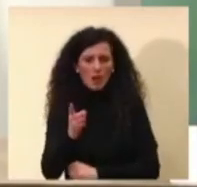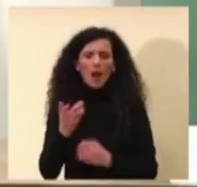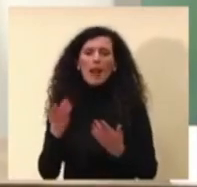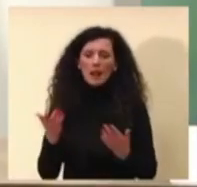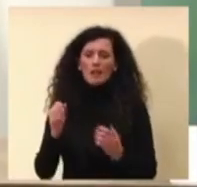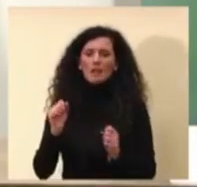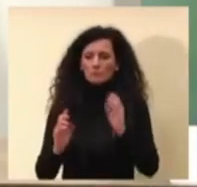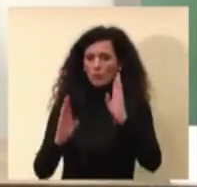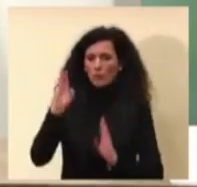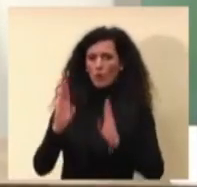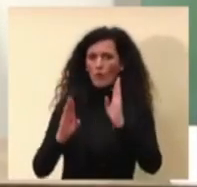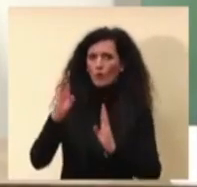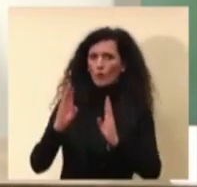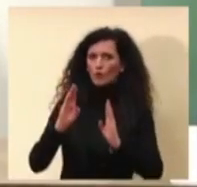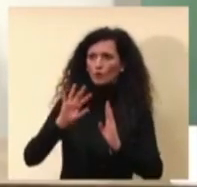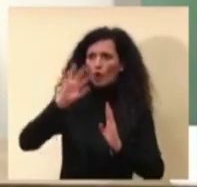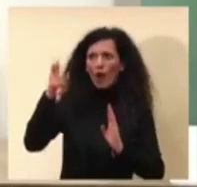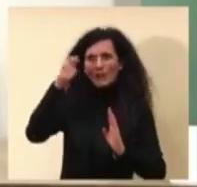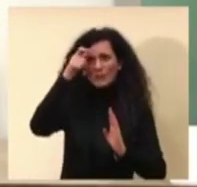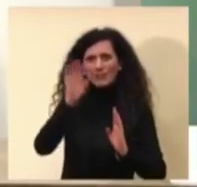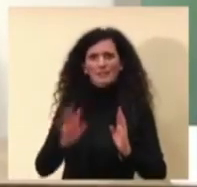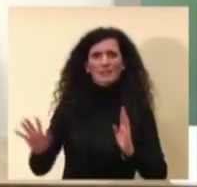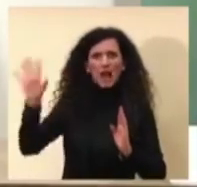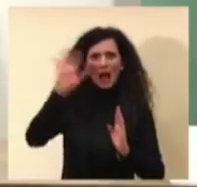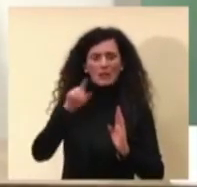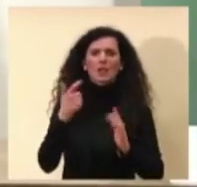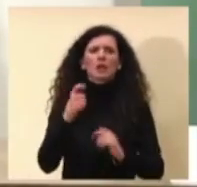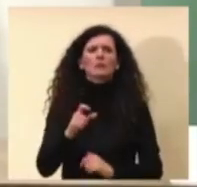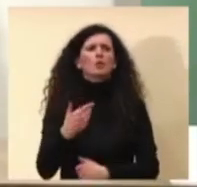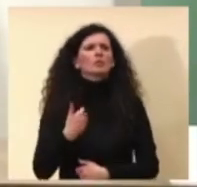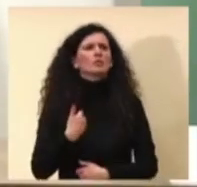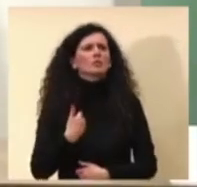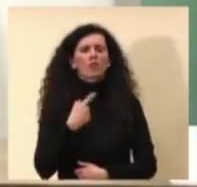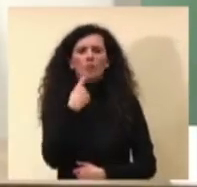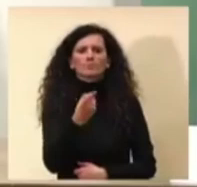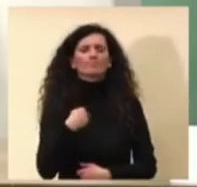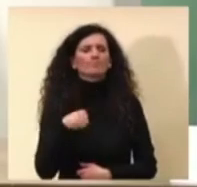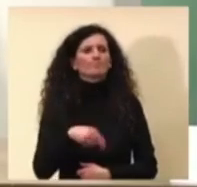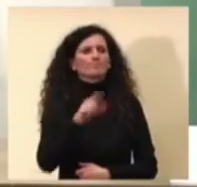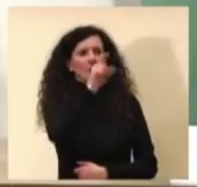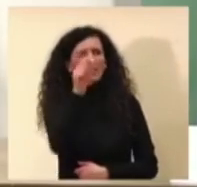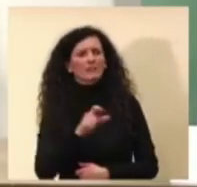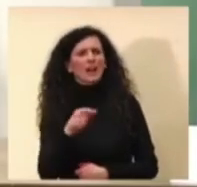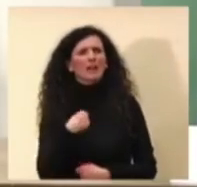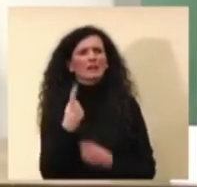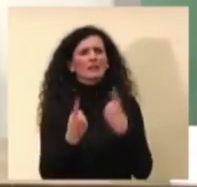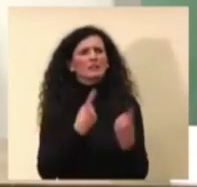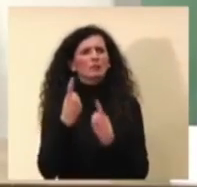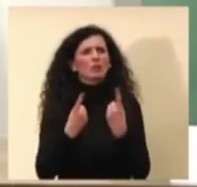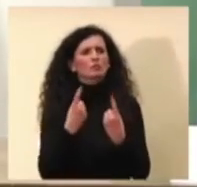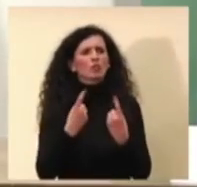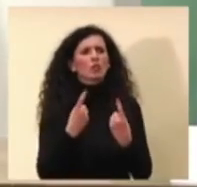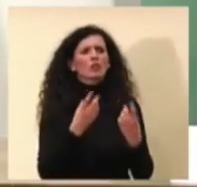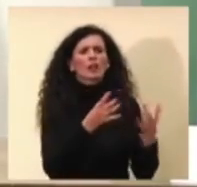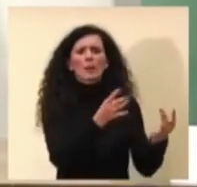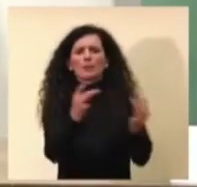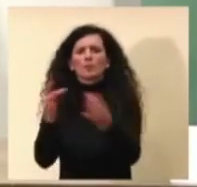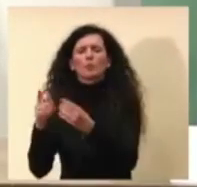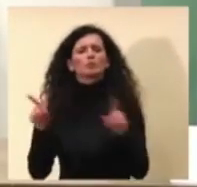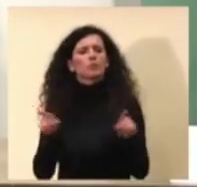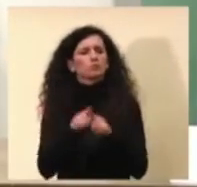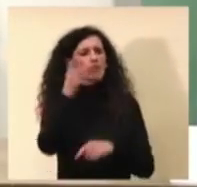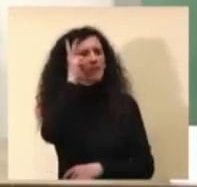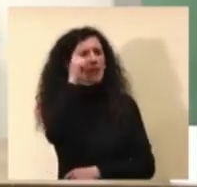compararci con gli altri paesi perché quando noi diciamo abbiamo un'epidemiologia analoga a quella dei colleghi francesi tedeschi piuttosto che belgi